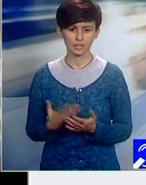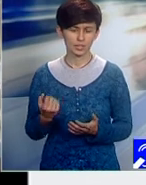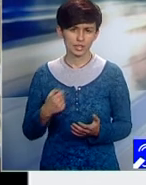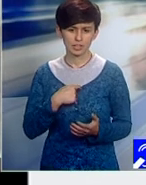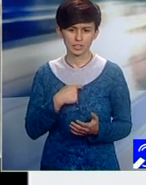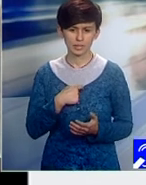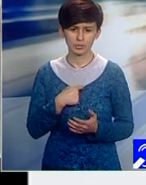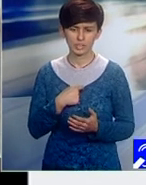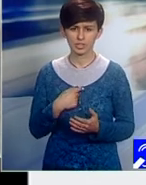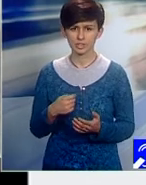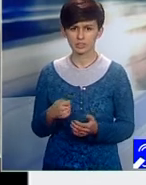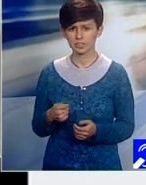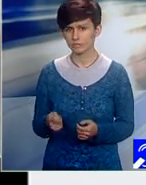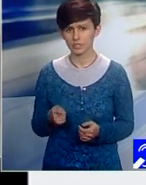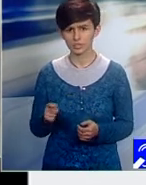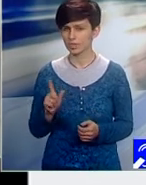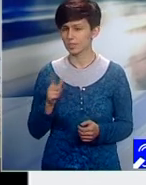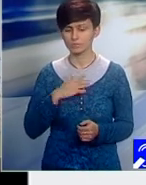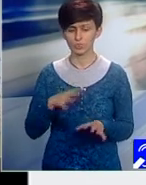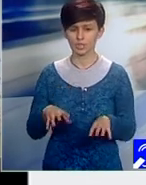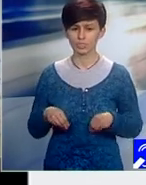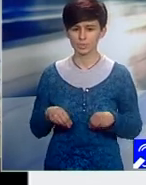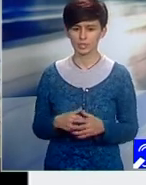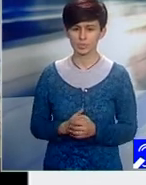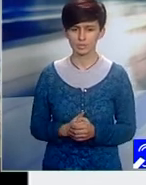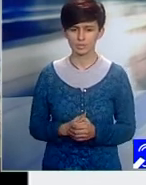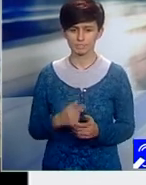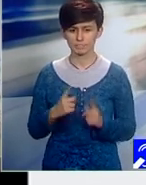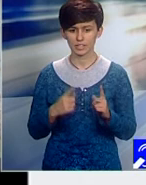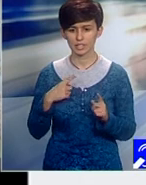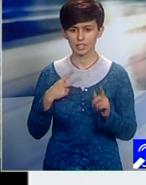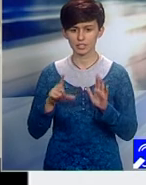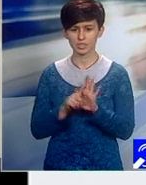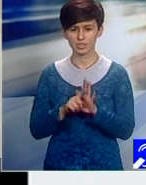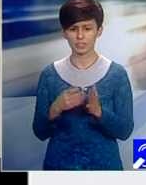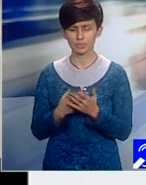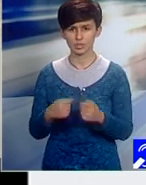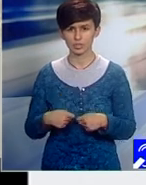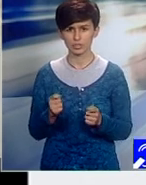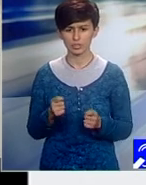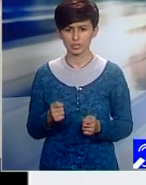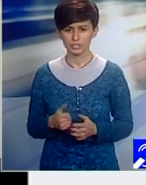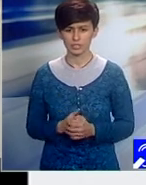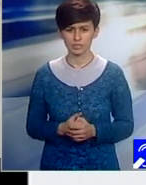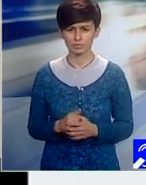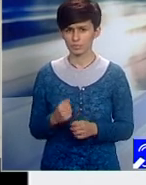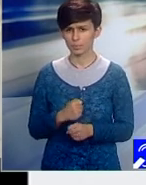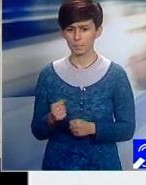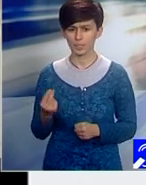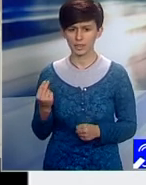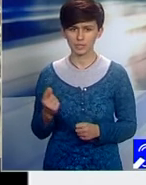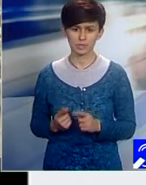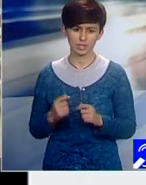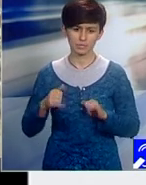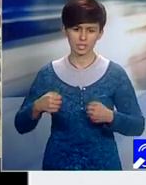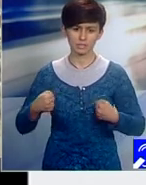asigurare la căruță? Nu suntem de acord. Dacă o să vii, îi lege pentru toți, legeți pentru mine. Pe o parte bine, că în caz de un